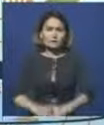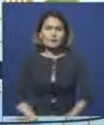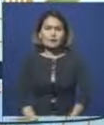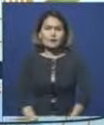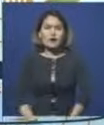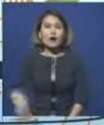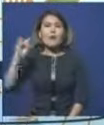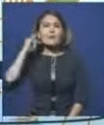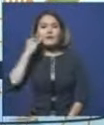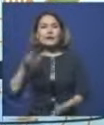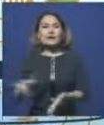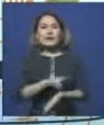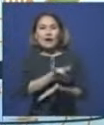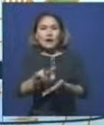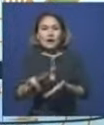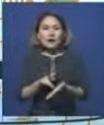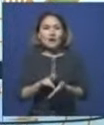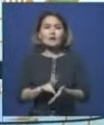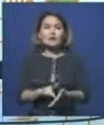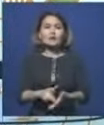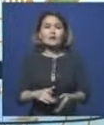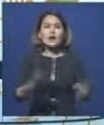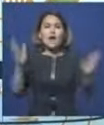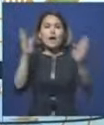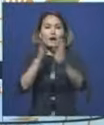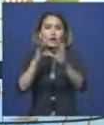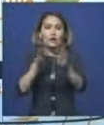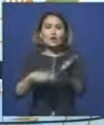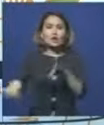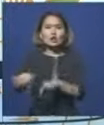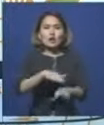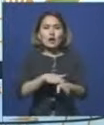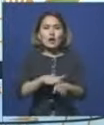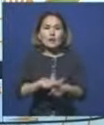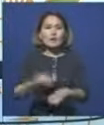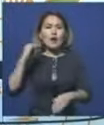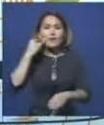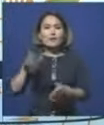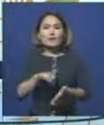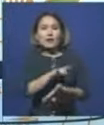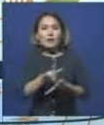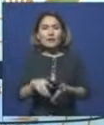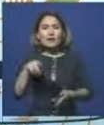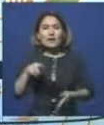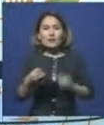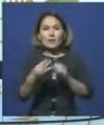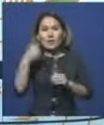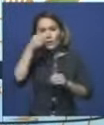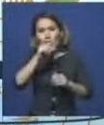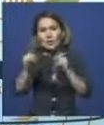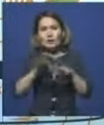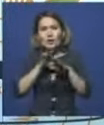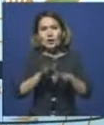Паладарлықтар көптен күткен экологиялық жоба жүзегі асатын болды кереку өңірінде өткен Ертіс Инвест 2014 Қалқаралық форумында